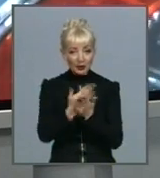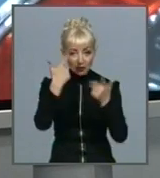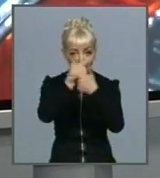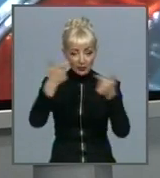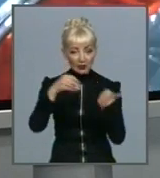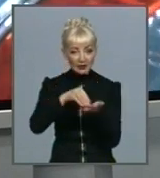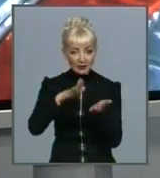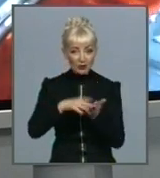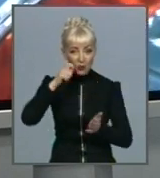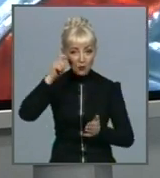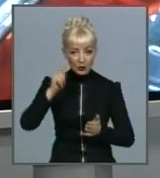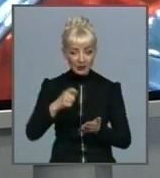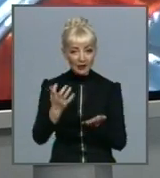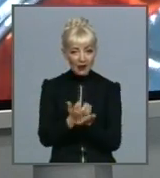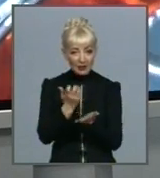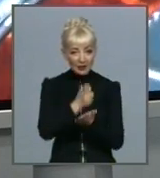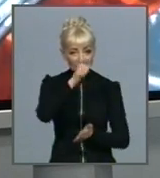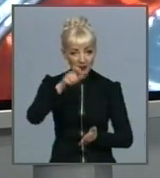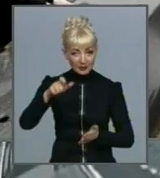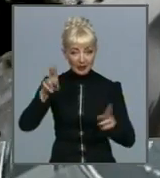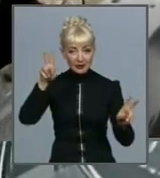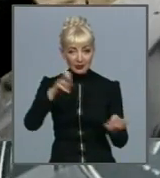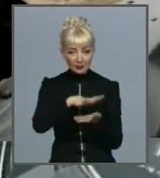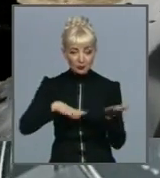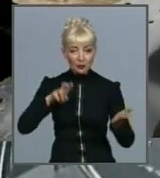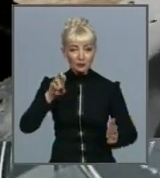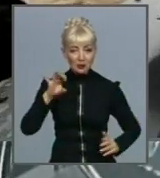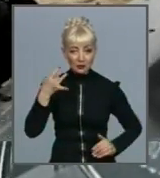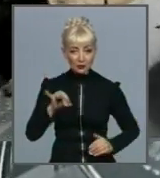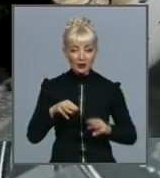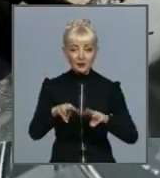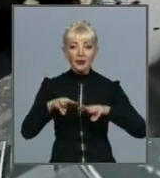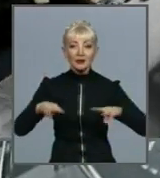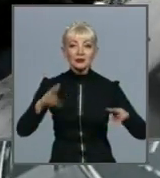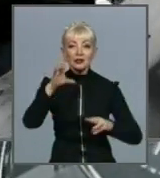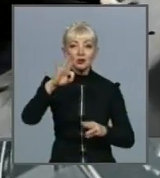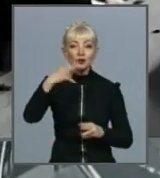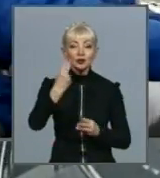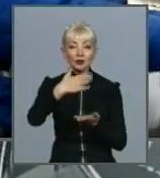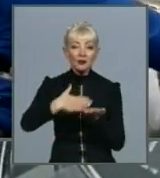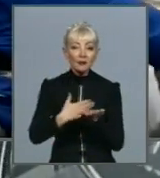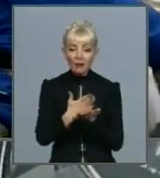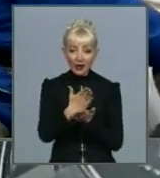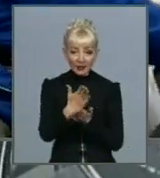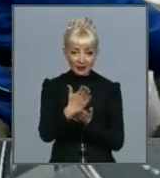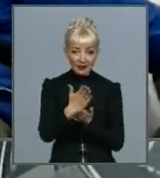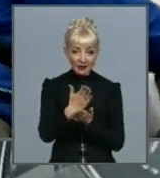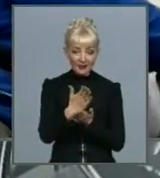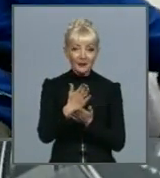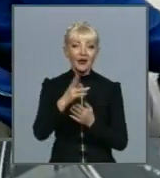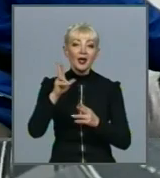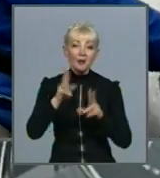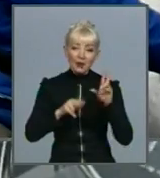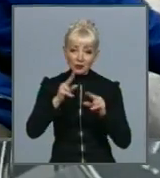заробітчан. Тему продовжить Ігор Безкровний. У Міністерстві соціальної політики порахували українців, які